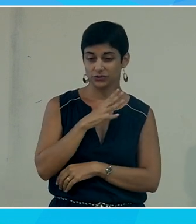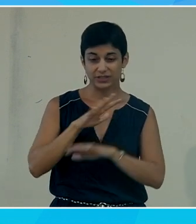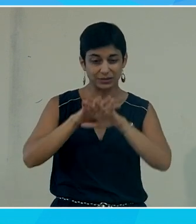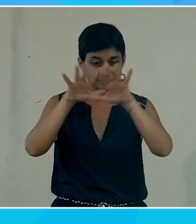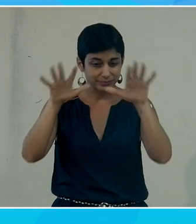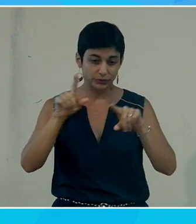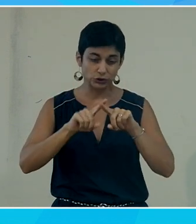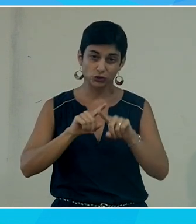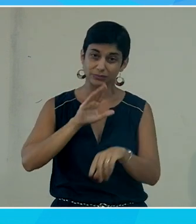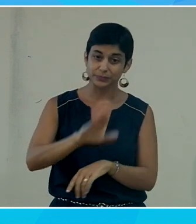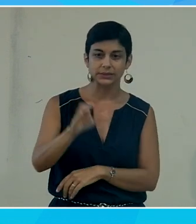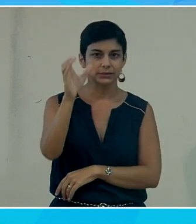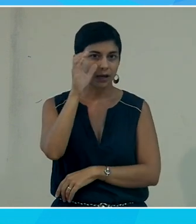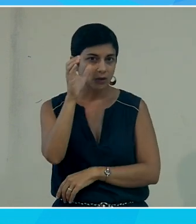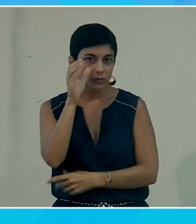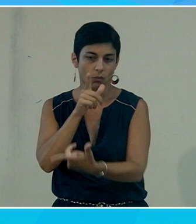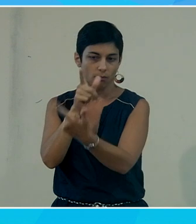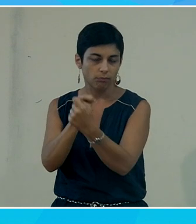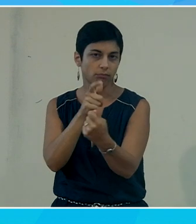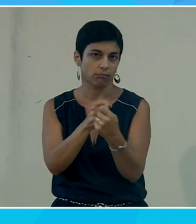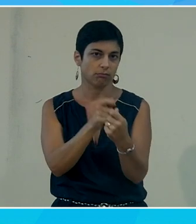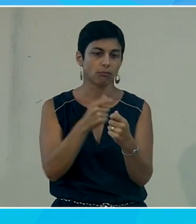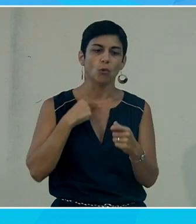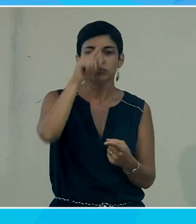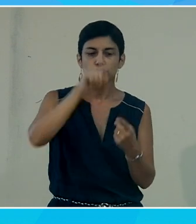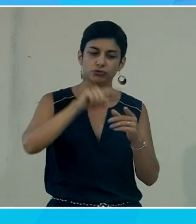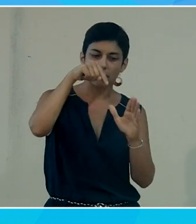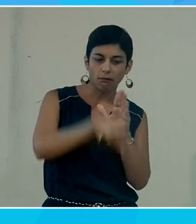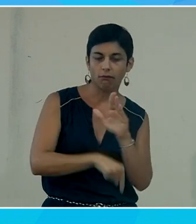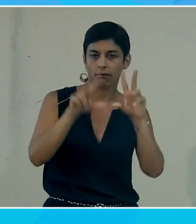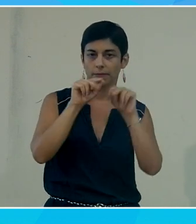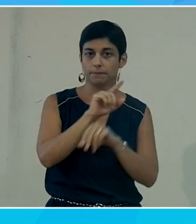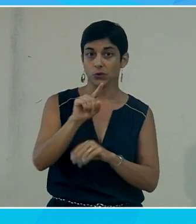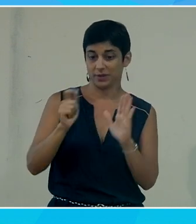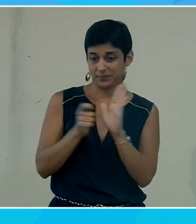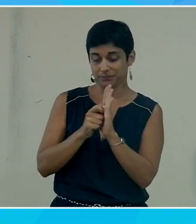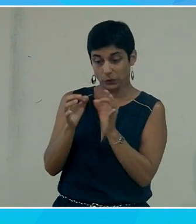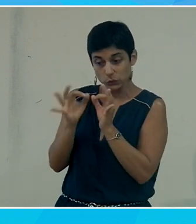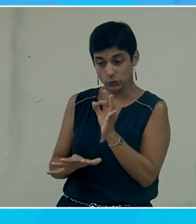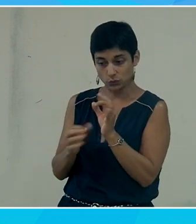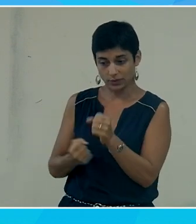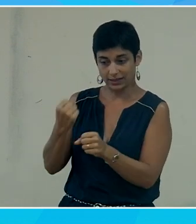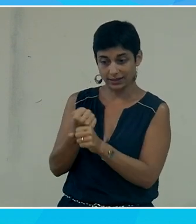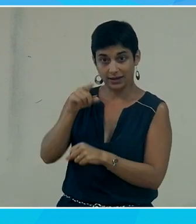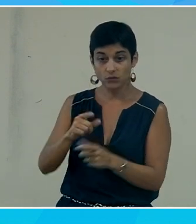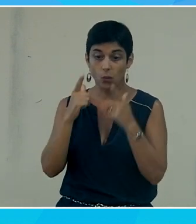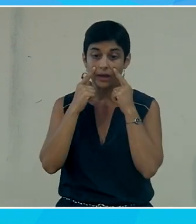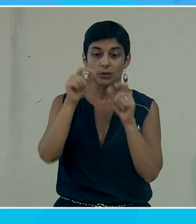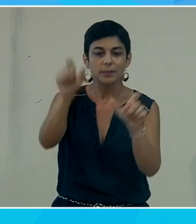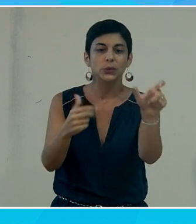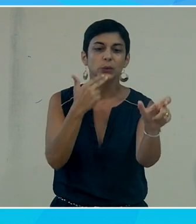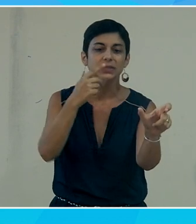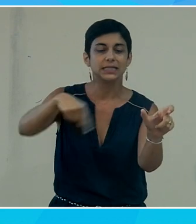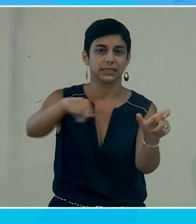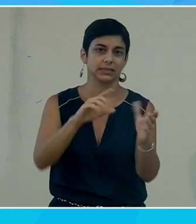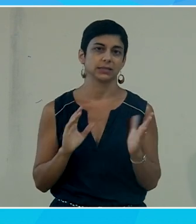'attention mais je ne pas rentrer en fait dans ce sujet là c'est le fait de dire que quand on conçoit une solution il faut aussi faire attention à l'utilisateur et à